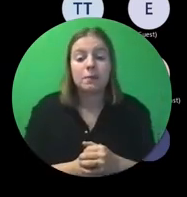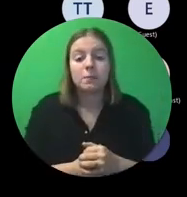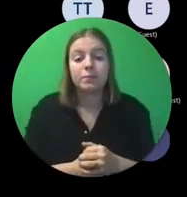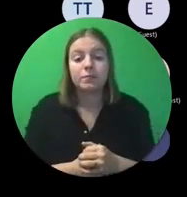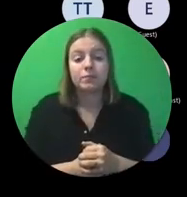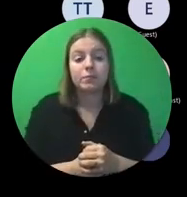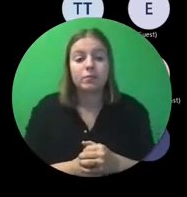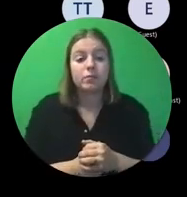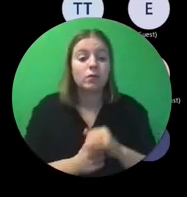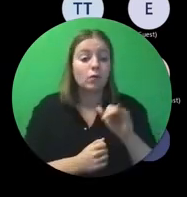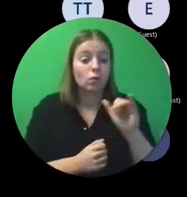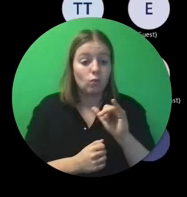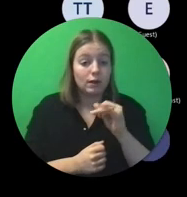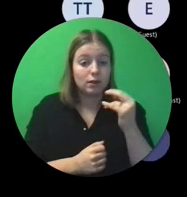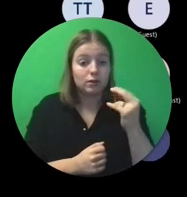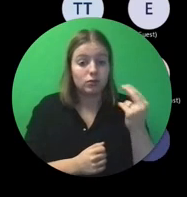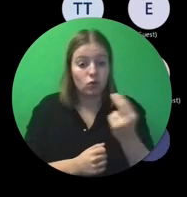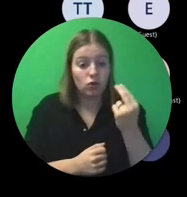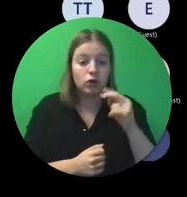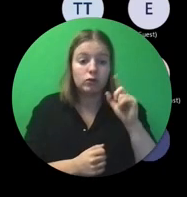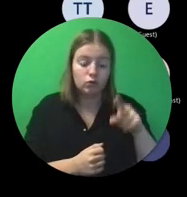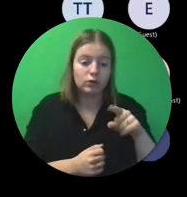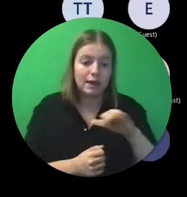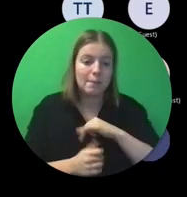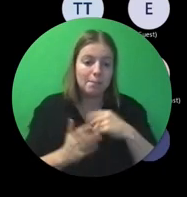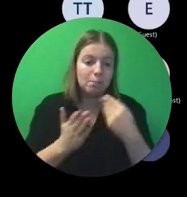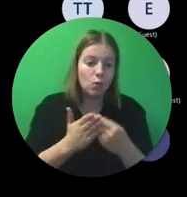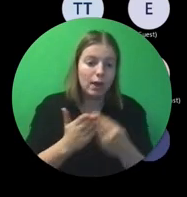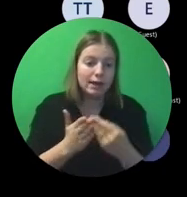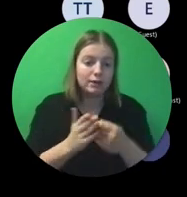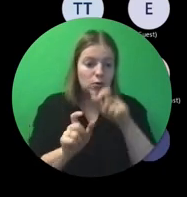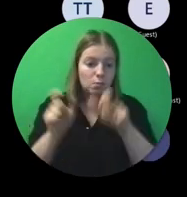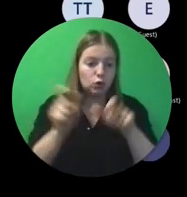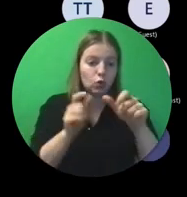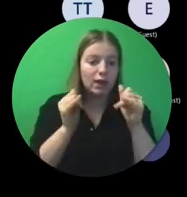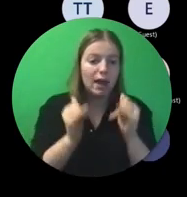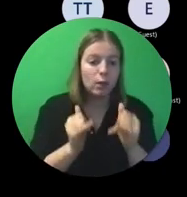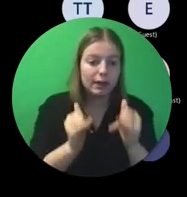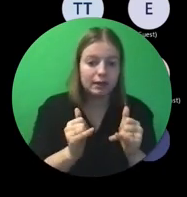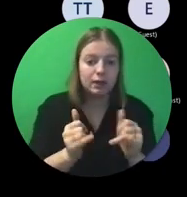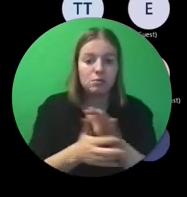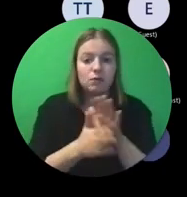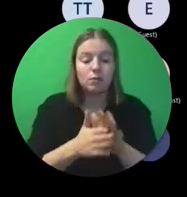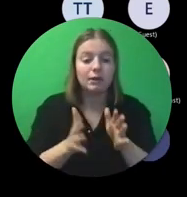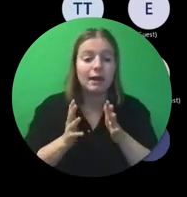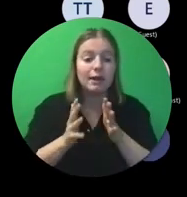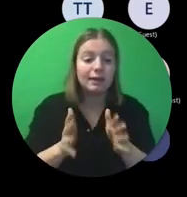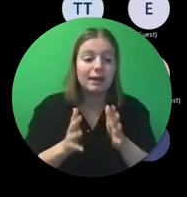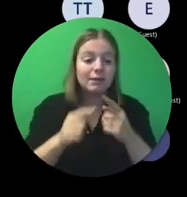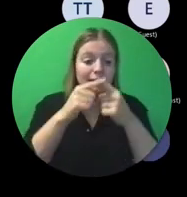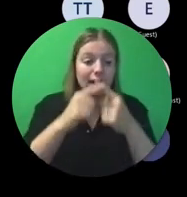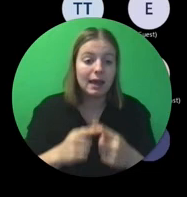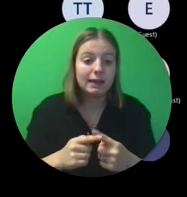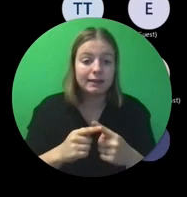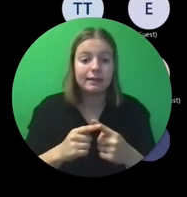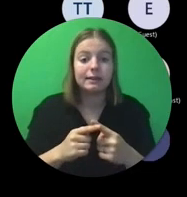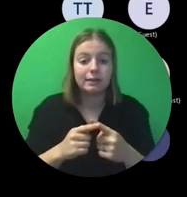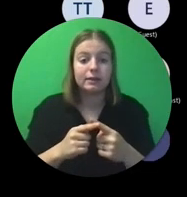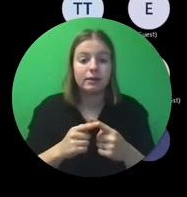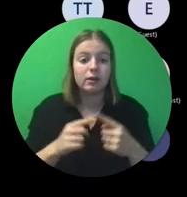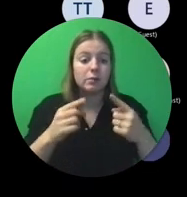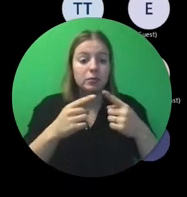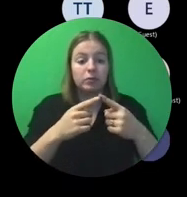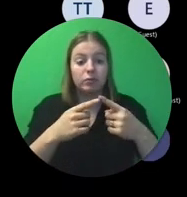Dan ga je een bewijs van aanwezigheid moeten kunnen voorleggen. Een deelnemerslijst. Normaal gaat die vergadering ook ergens door.